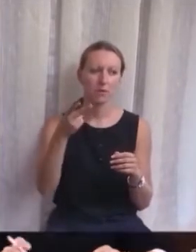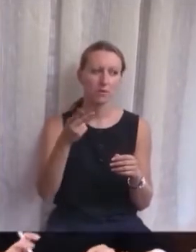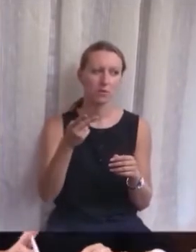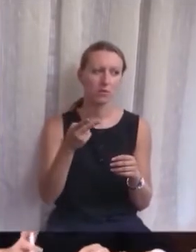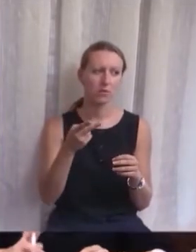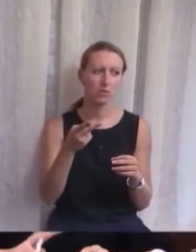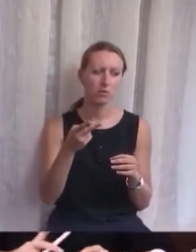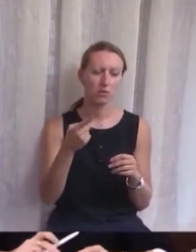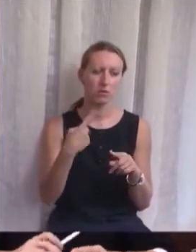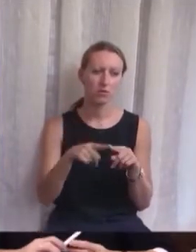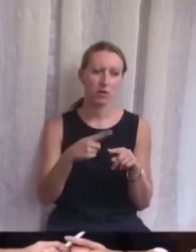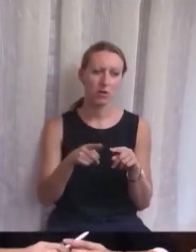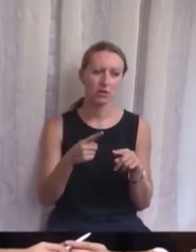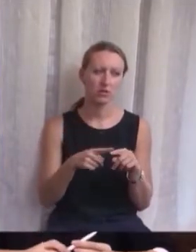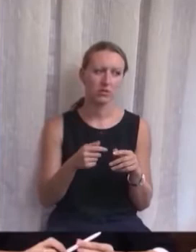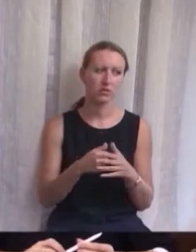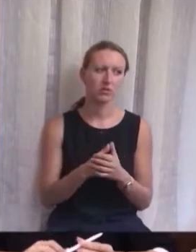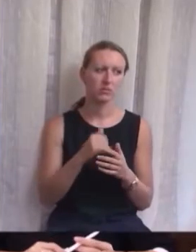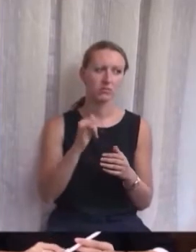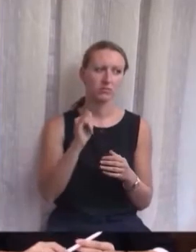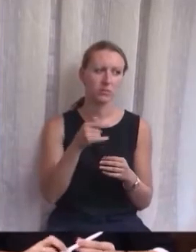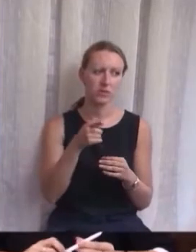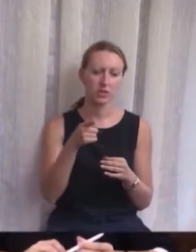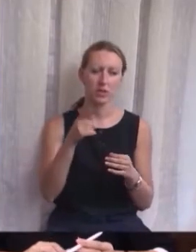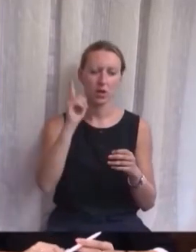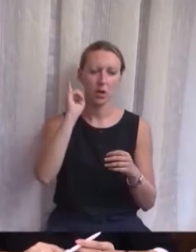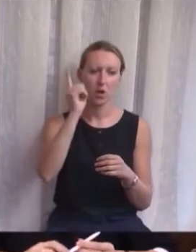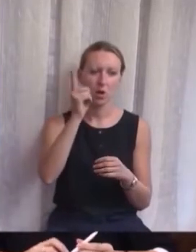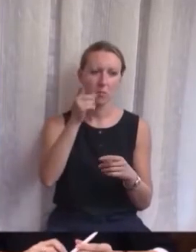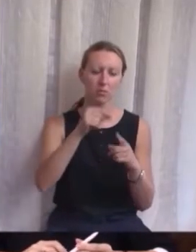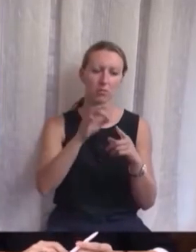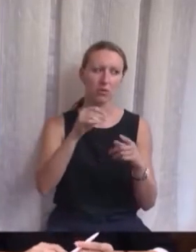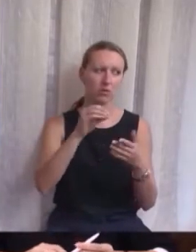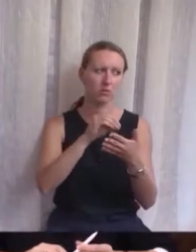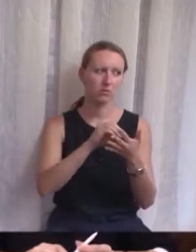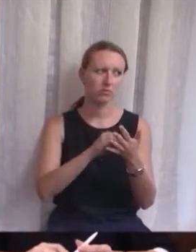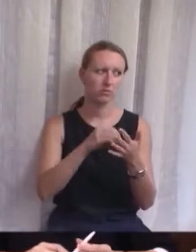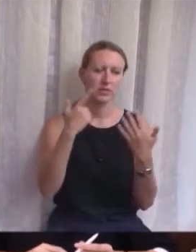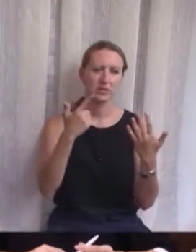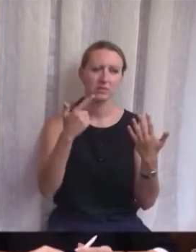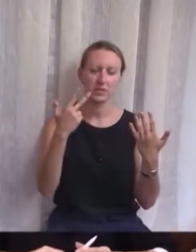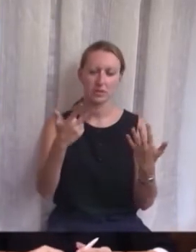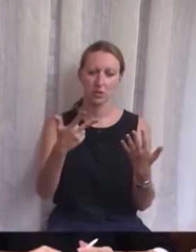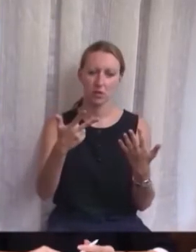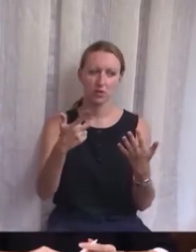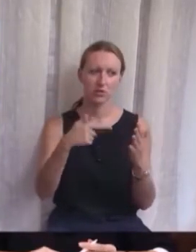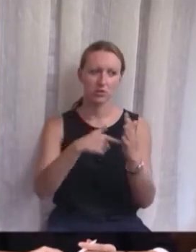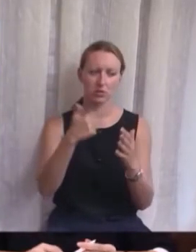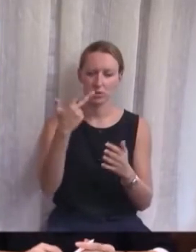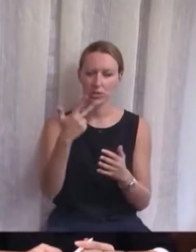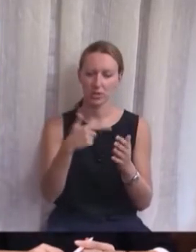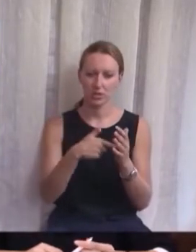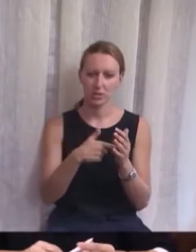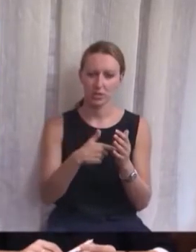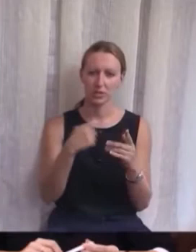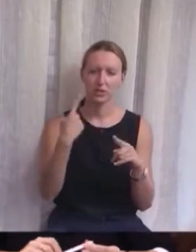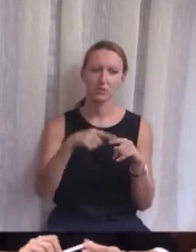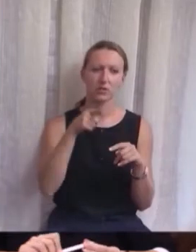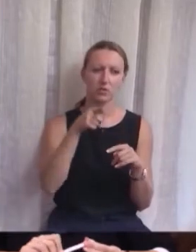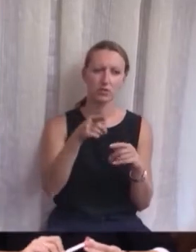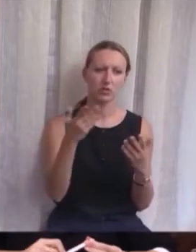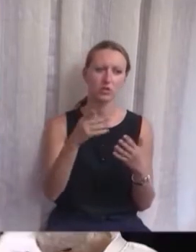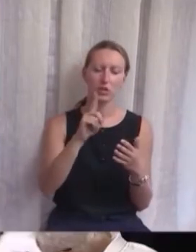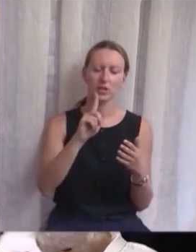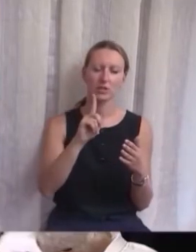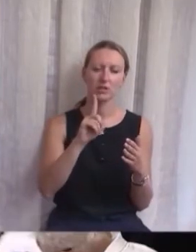dati vam službenu opomenu po članku 78 stavak 3. Zbog toga